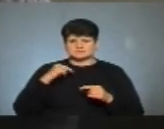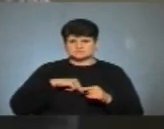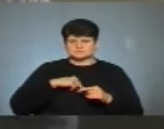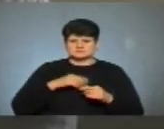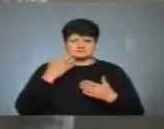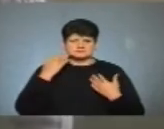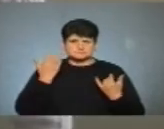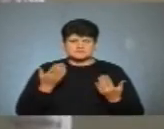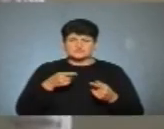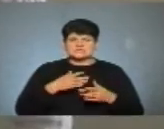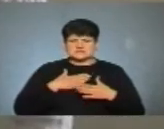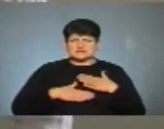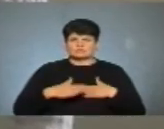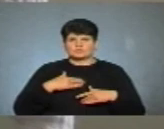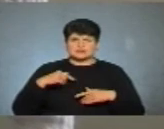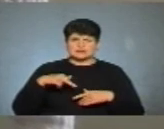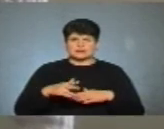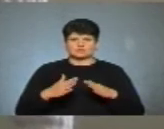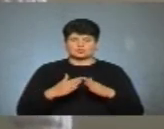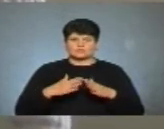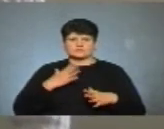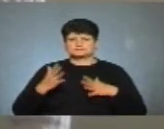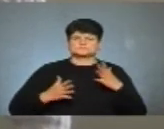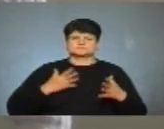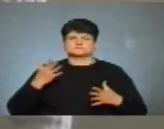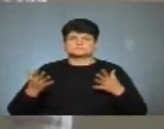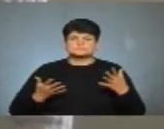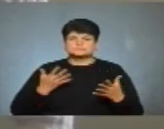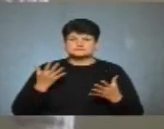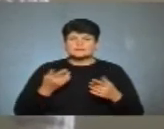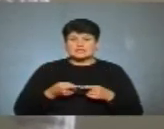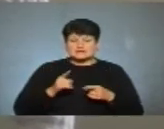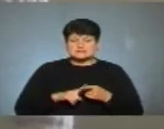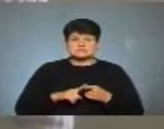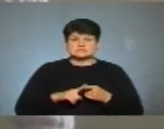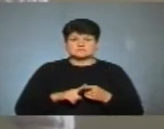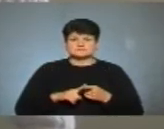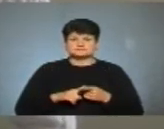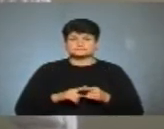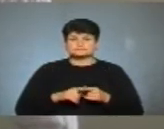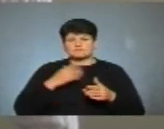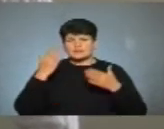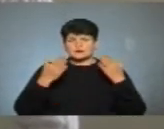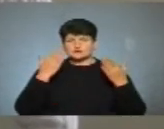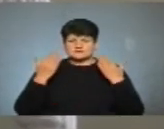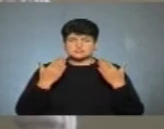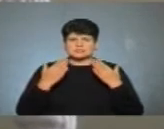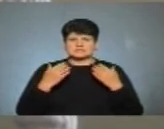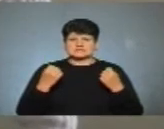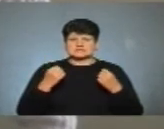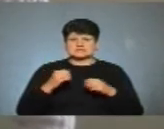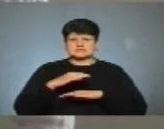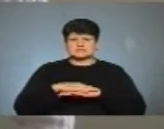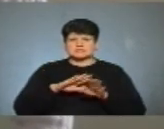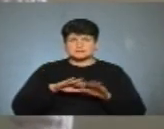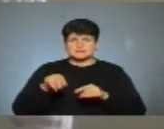він задоволений йде додому, в емоційне піднесення, і це досить такі розважальні є заняття, як після